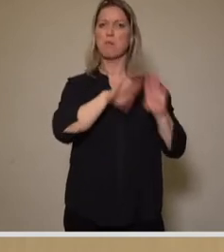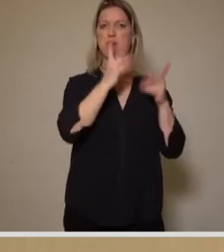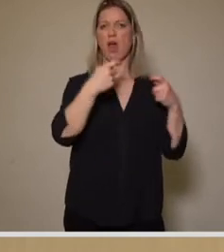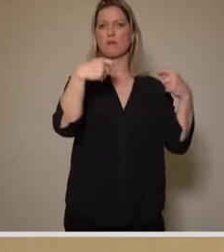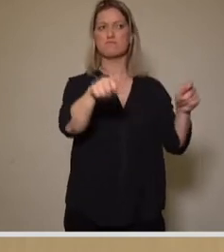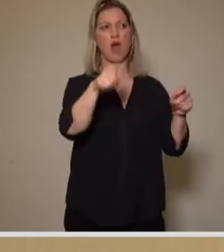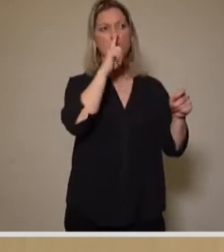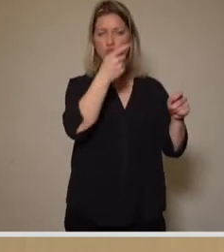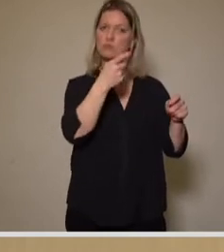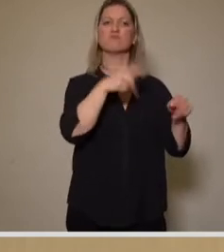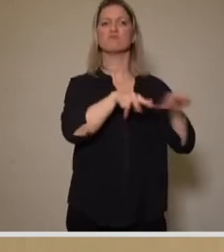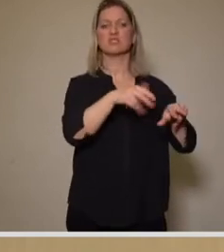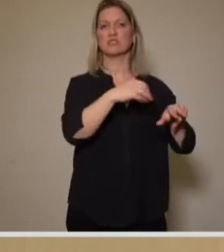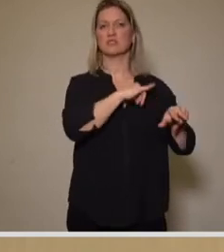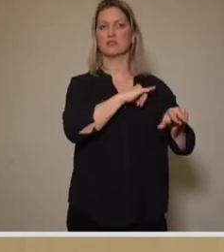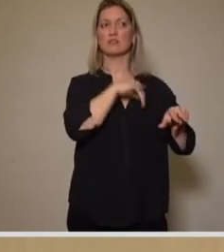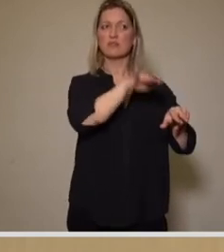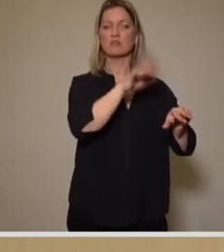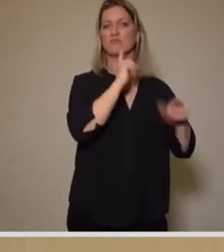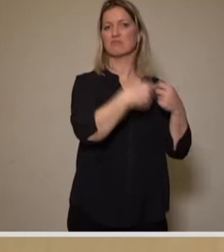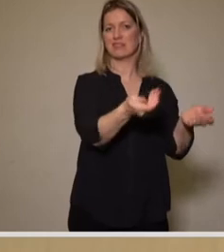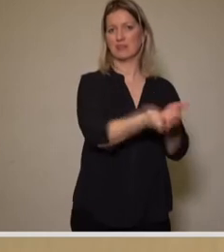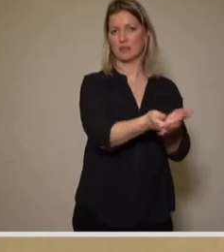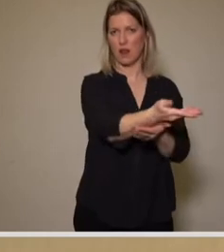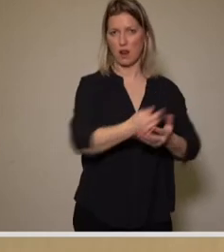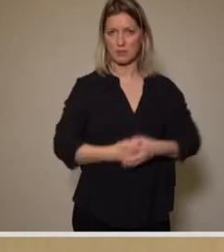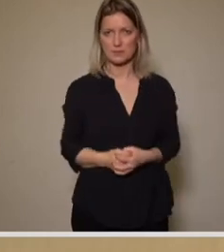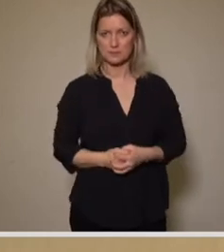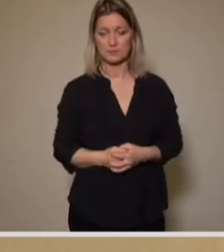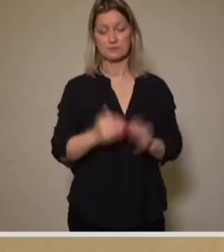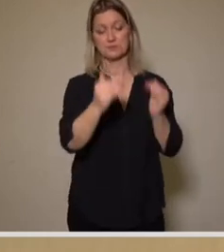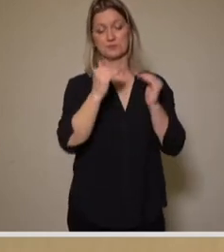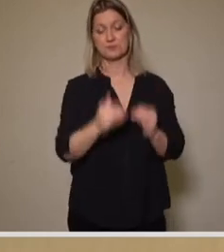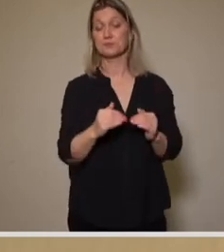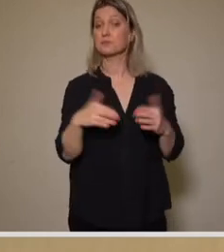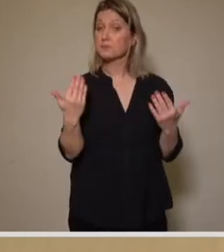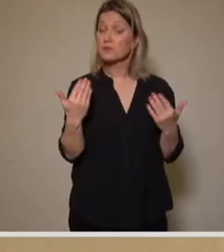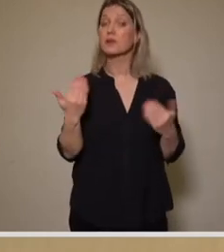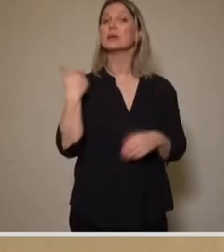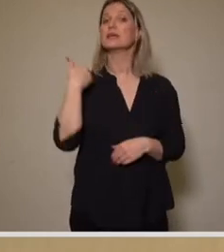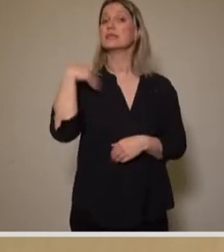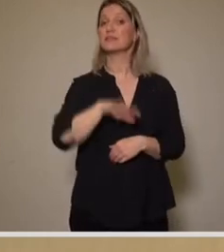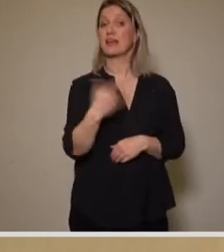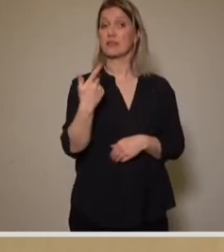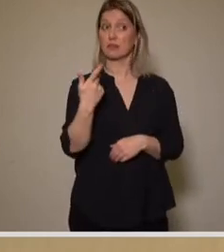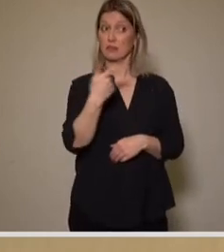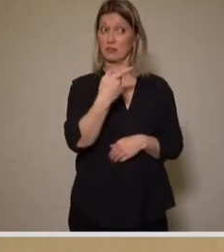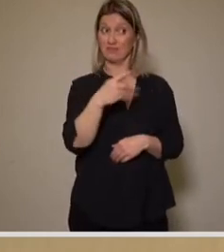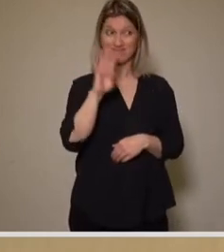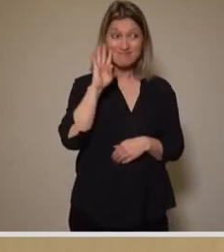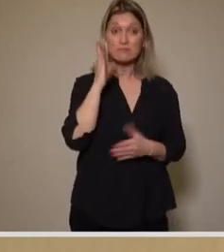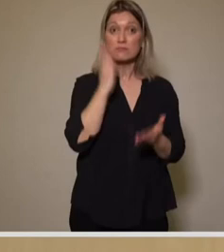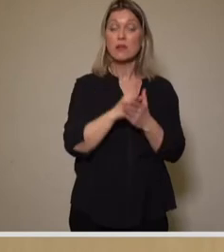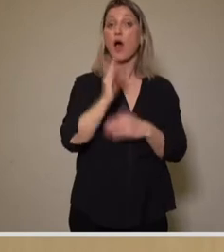verkaufen wollte. Zur zweiten Frage. Erstens, es hat im Anschluss ein Gespräch am Tisch des Oberbürgermeisters